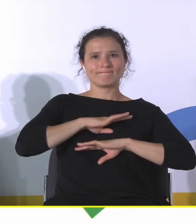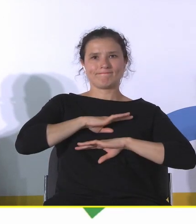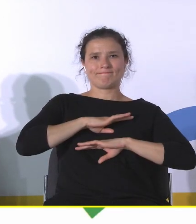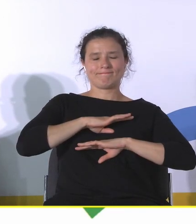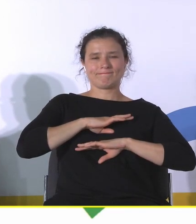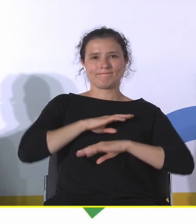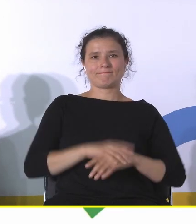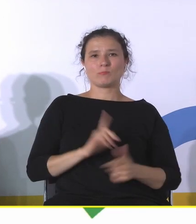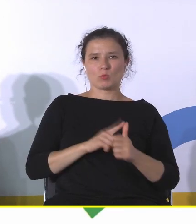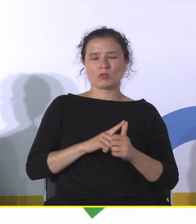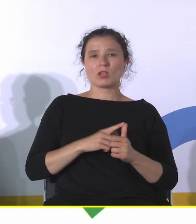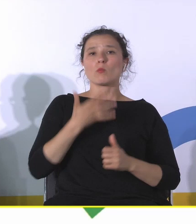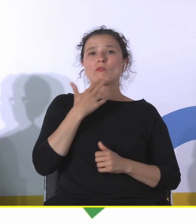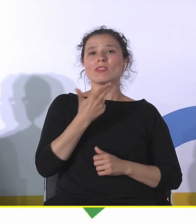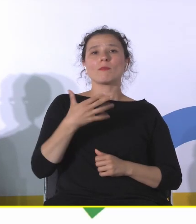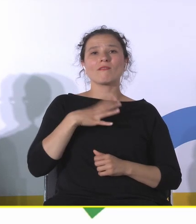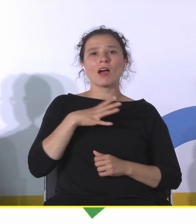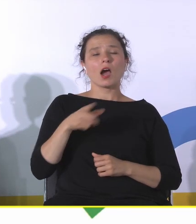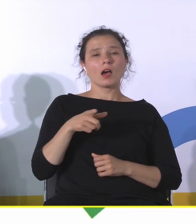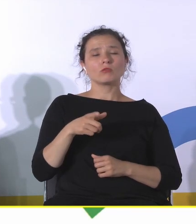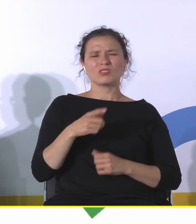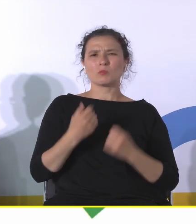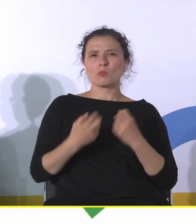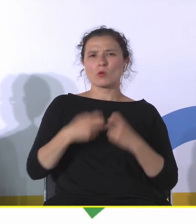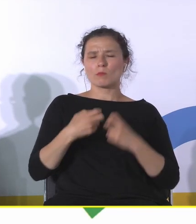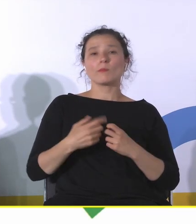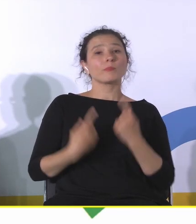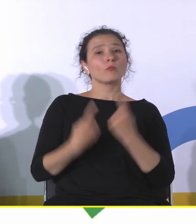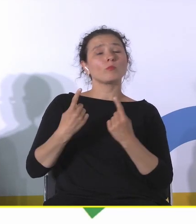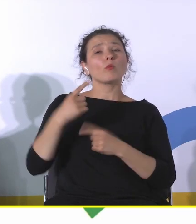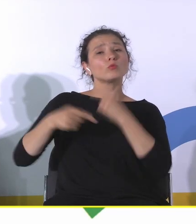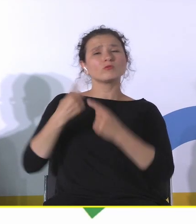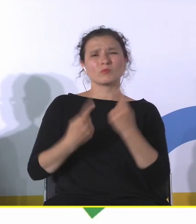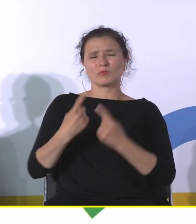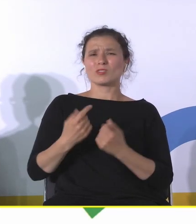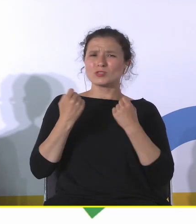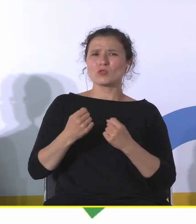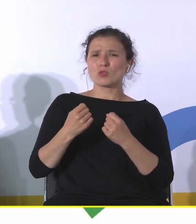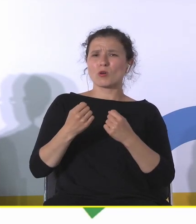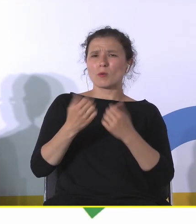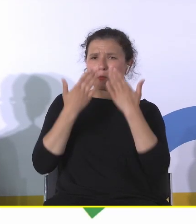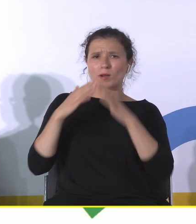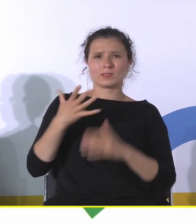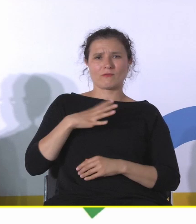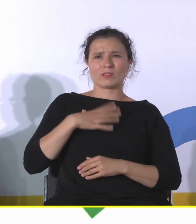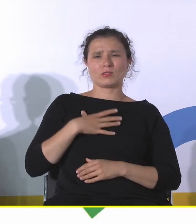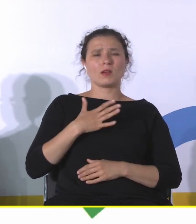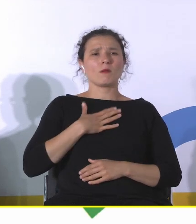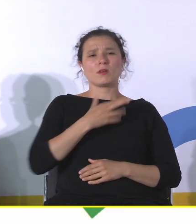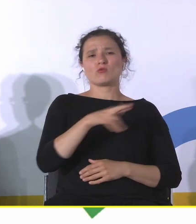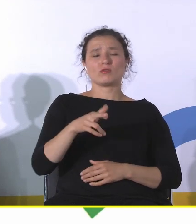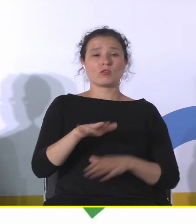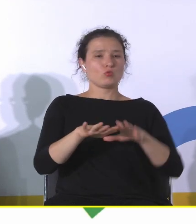mówię o wartości, to tutaj mamy problem, ponieważ dziedzictwo przemysłowe bardzo trudno jest określić tą wartość, mamy wartość wielu rzeczy, ten stół ma jakąś wartość,